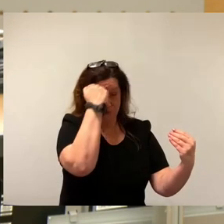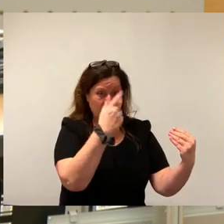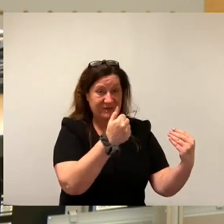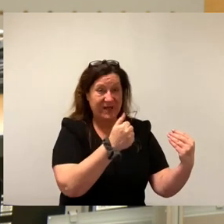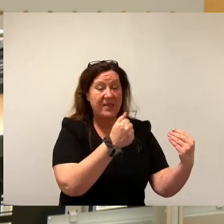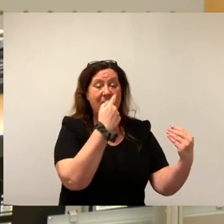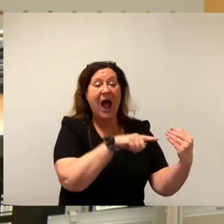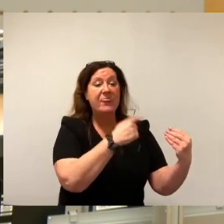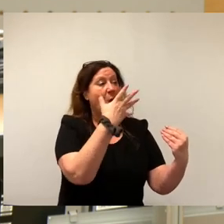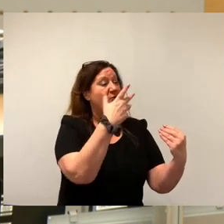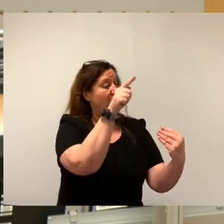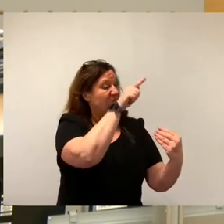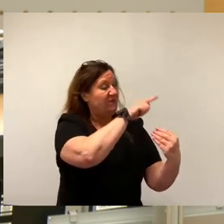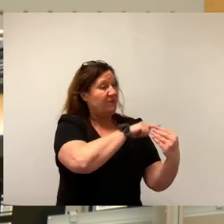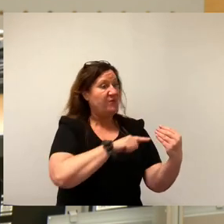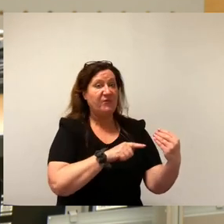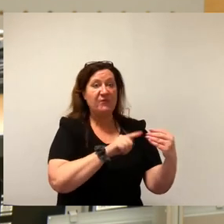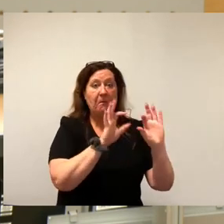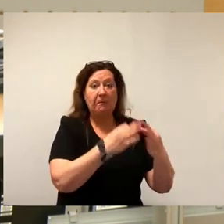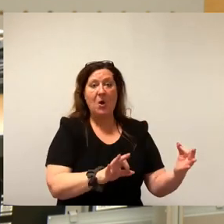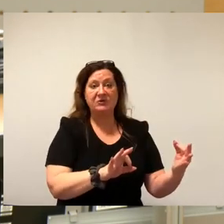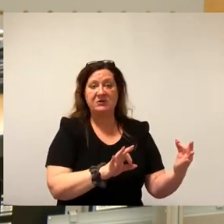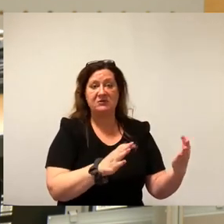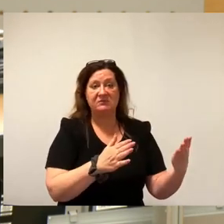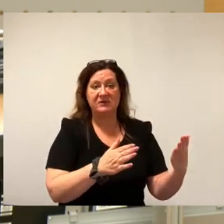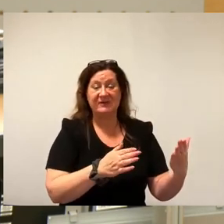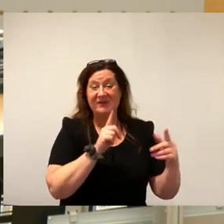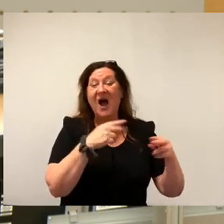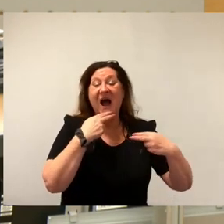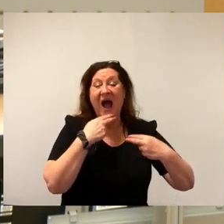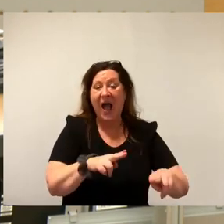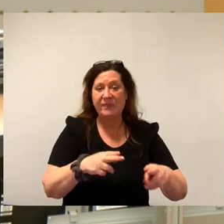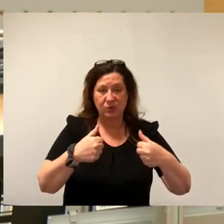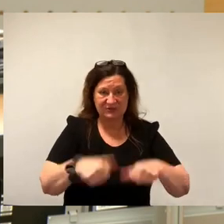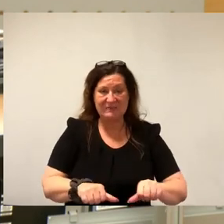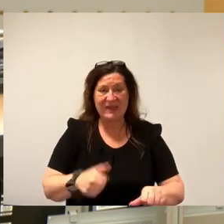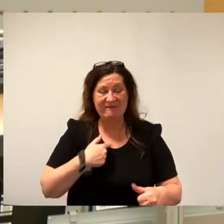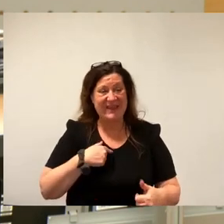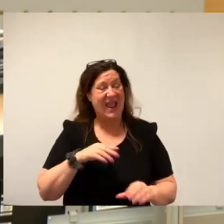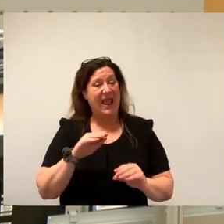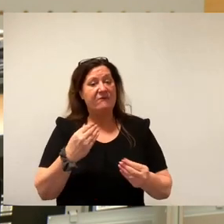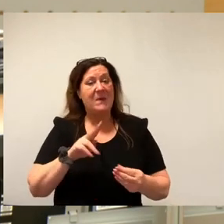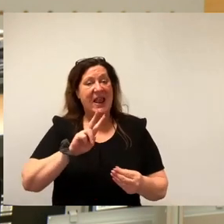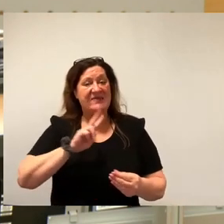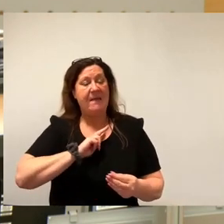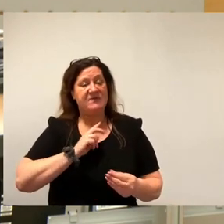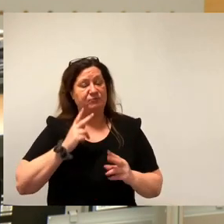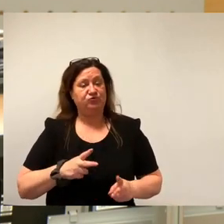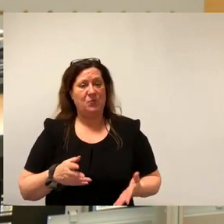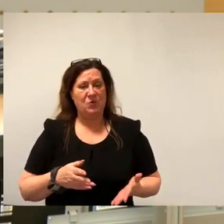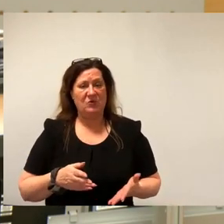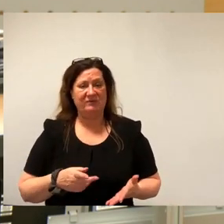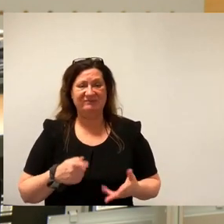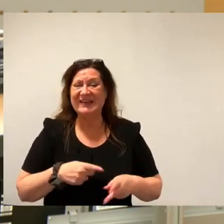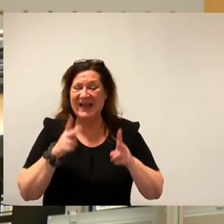Gleichbehandlungsgrundsatz? Und was ist bei einem derartigen Antwortzwang mit dem Recht auf informelle Selbstbestimmung? Um diese rechtlichen Unschärfen